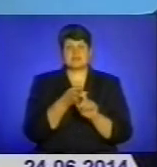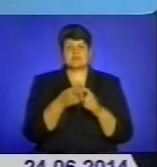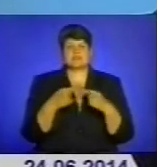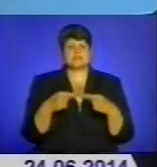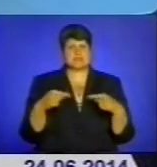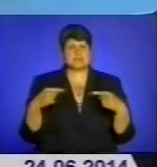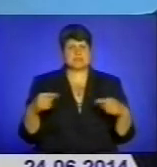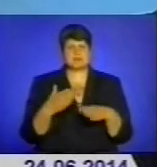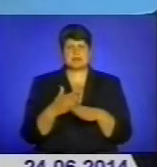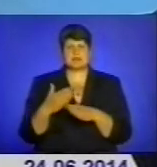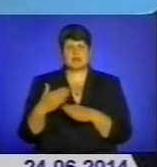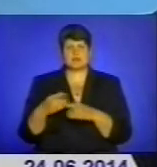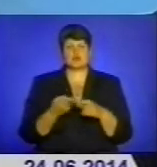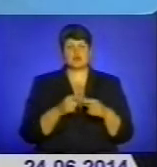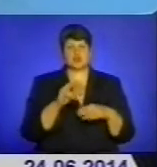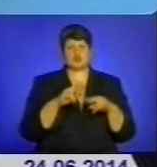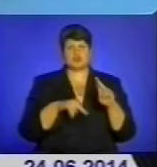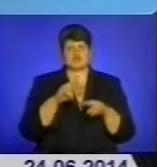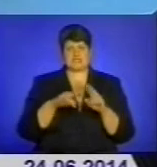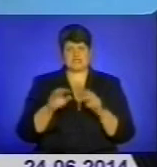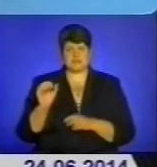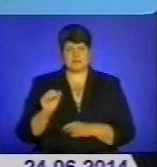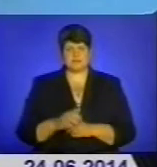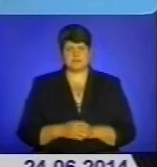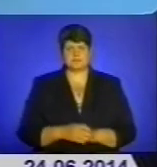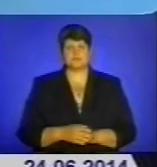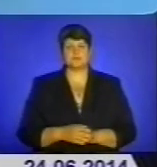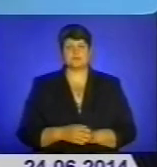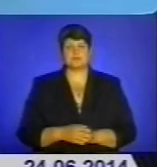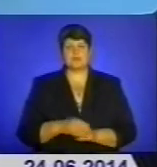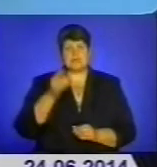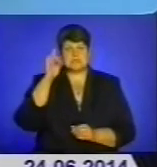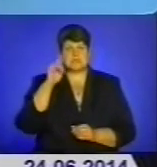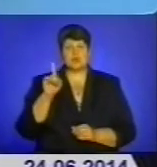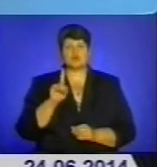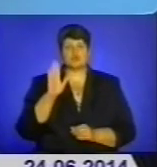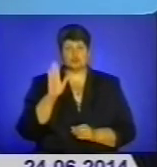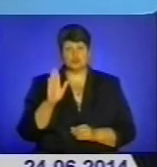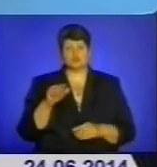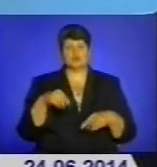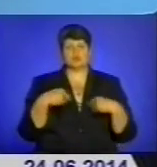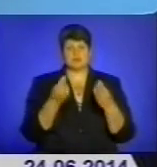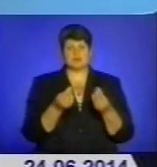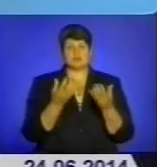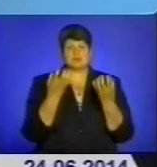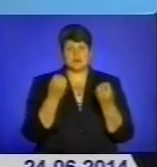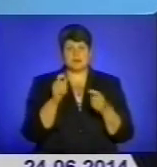етапами цього будівництва. Знаю, що будуть призначені додаткові експертизи.